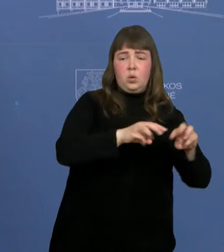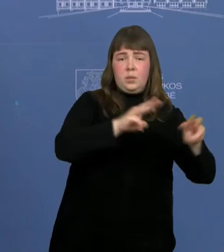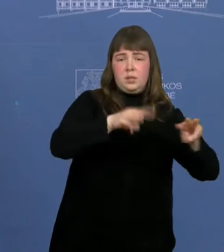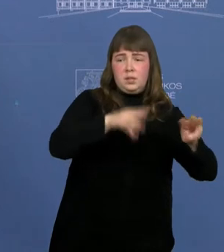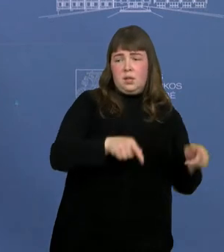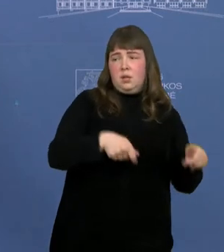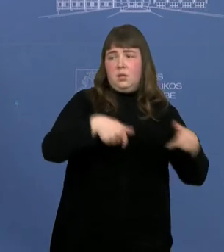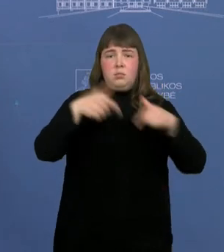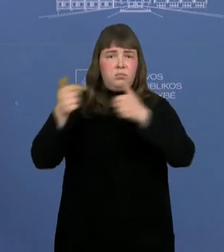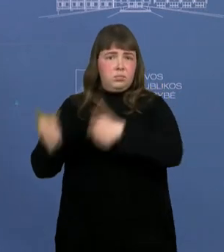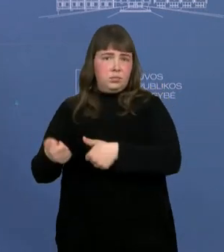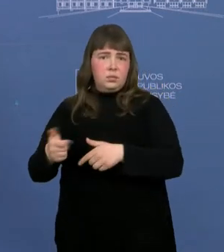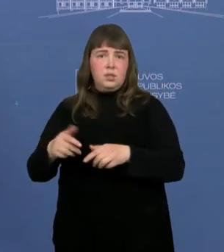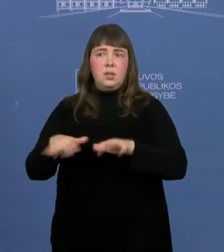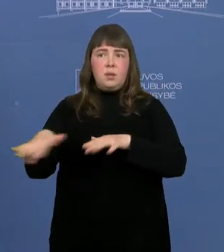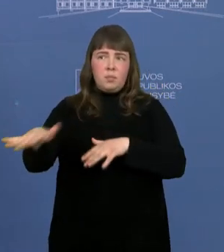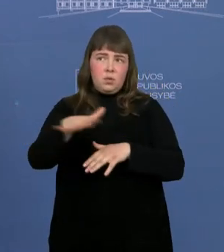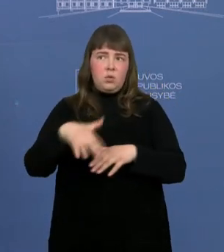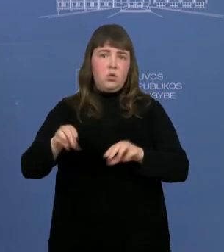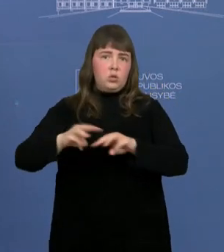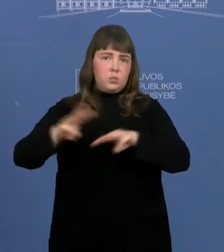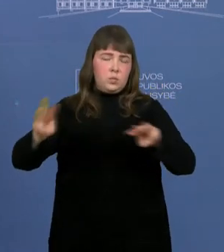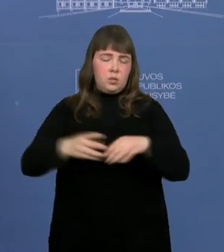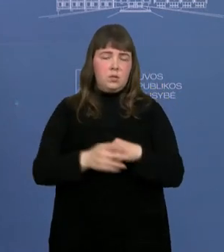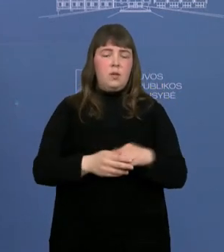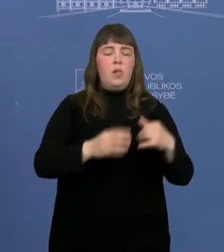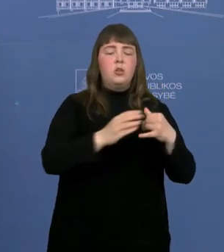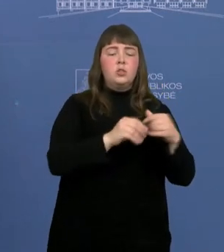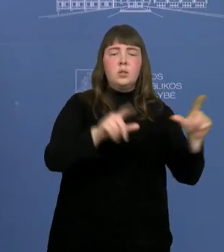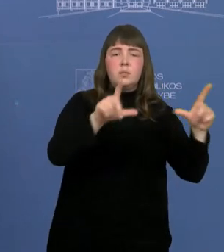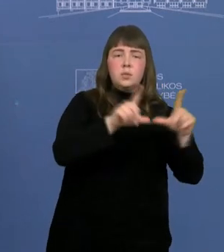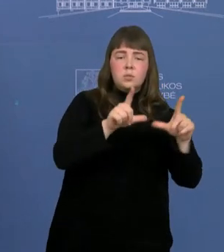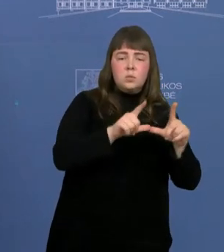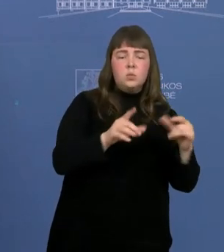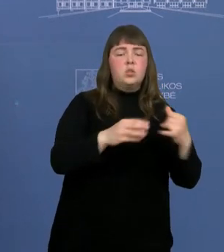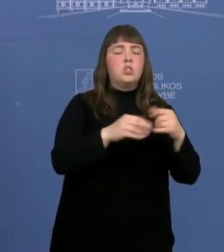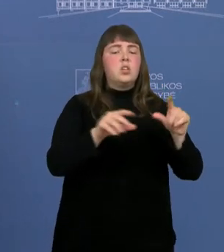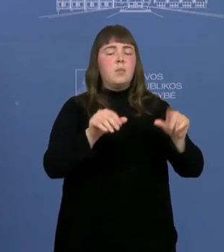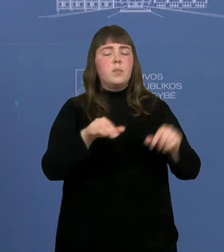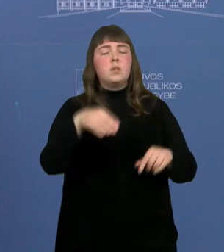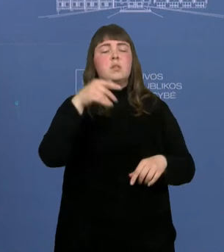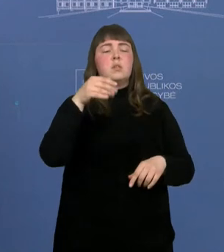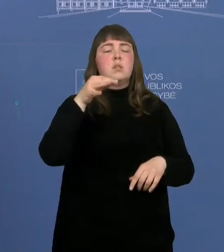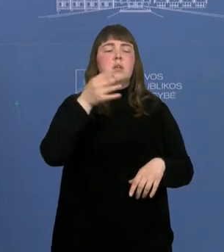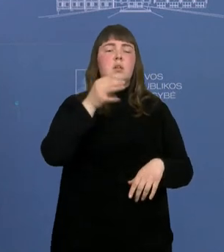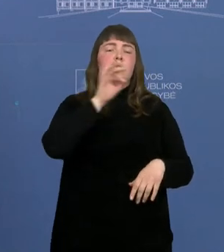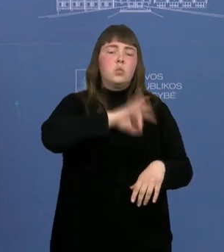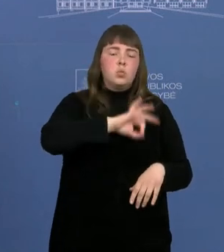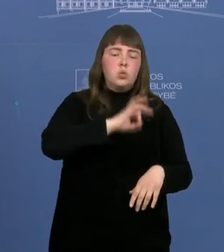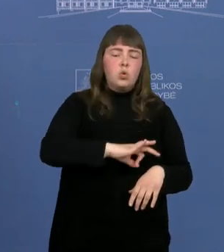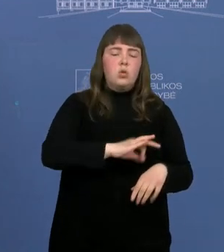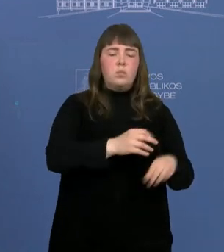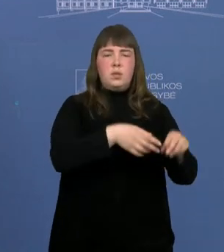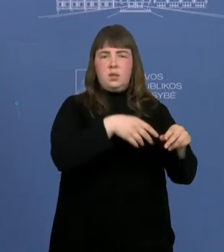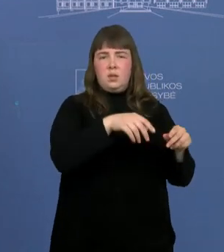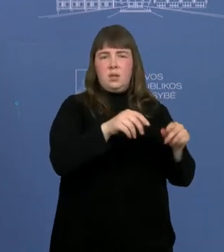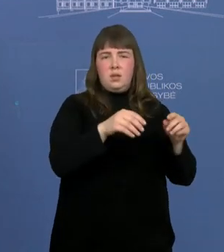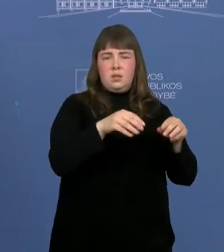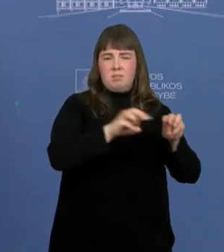politika, tai yra žemės naudojimas, tai iš esmės liks žemės ūkio ministerijoje, bet